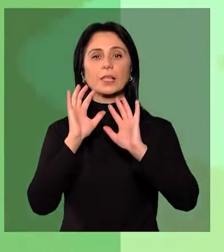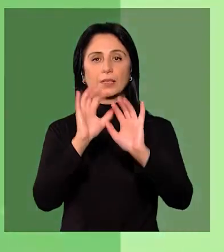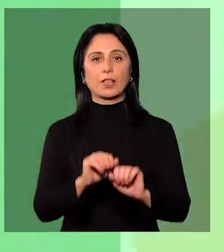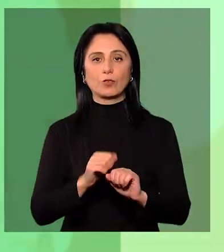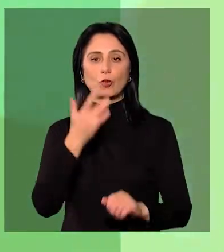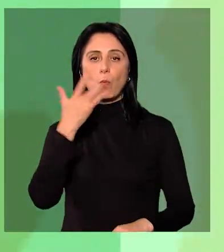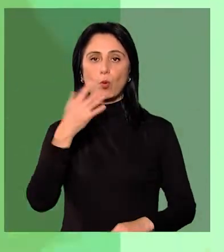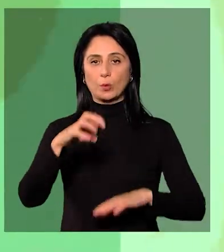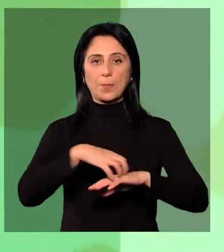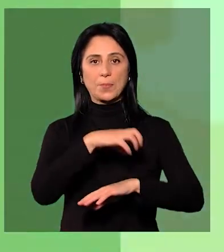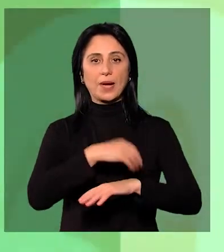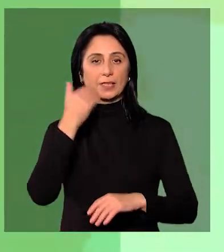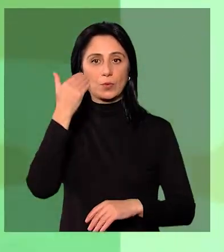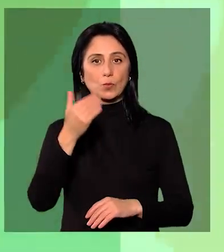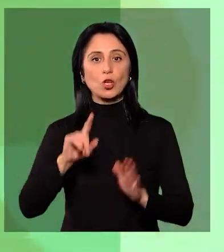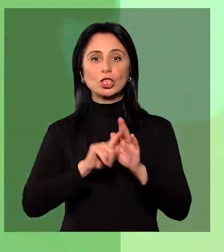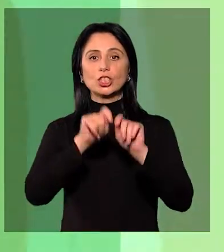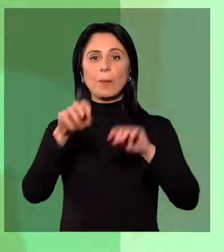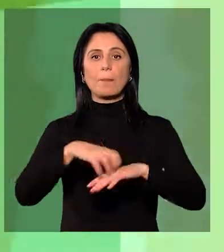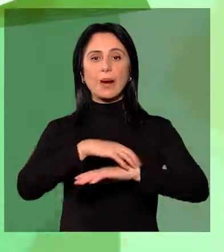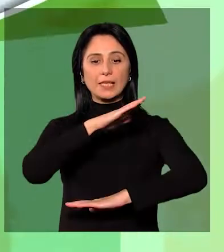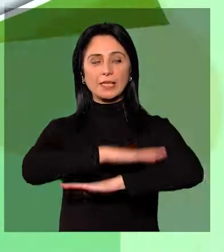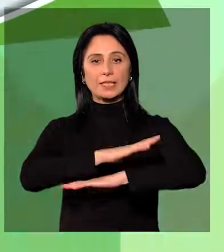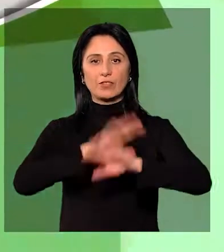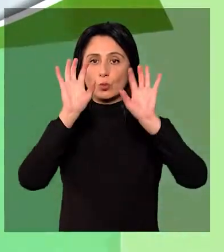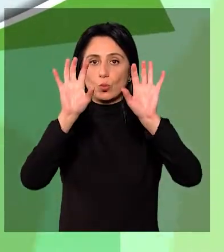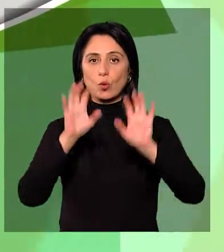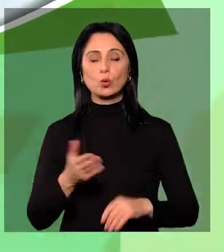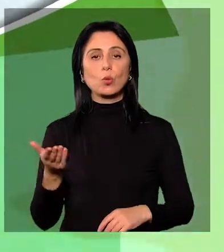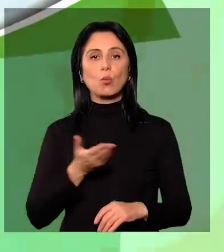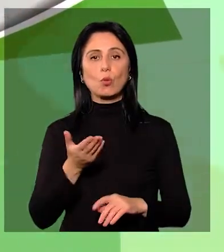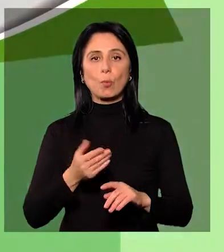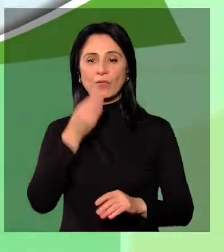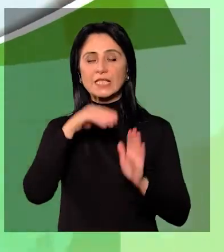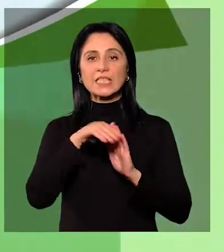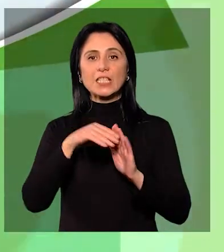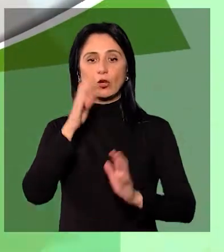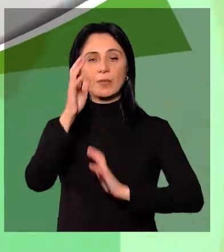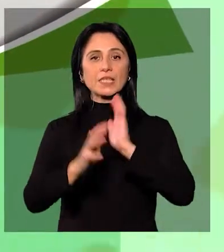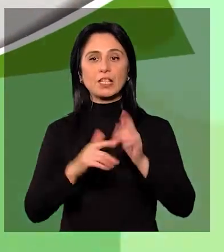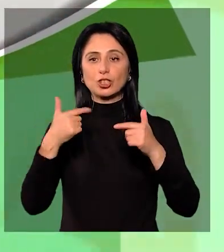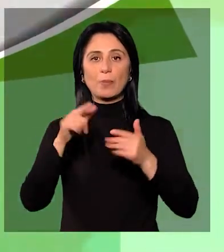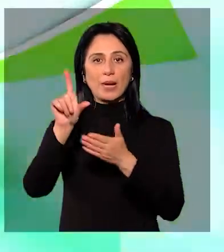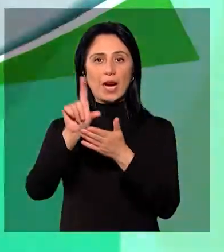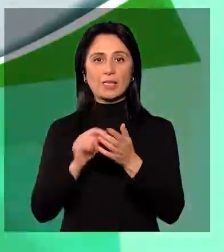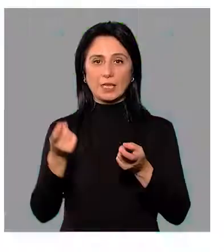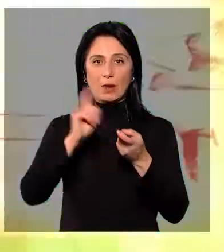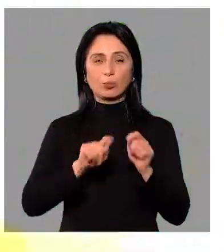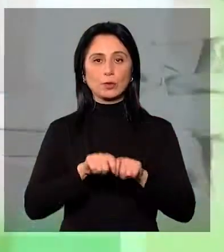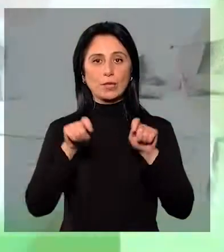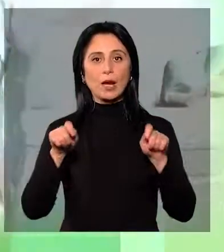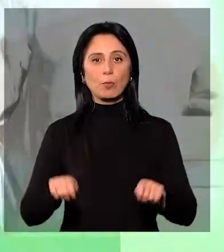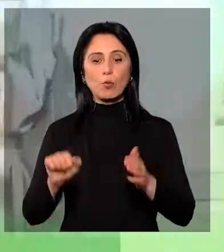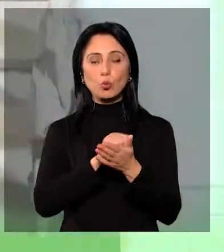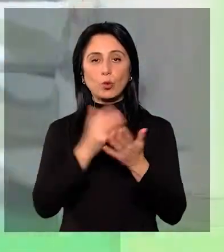միջազգային գործ ընկերների աջակցության միջազգային լավագույն փործի վրահիմ նվելով մրշակել են կուսակցությունների վարկականոն։